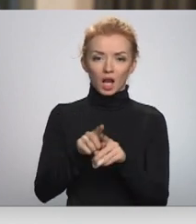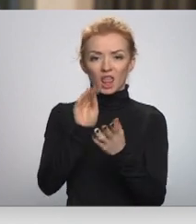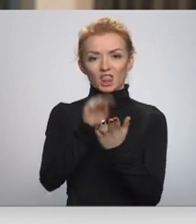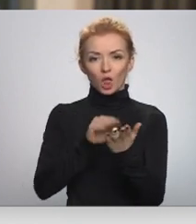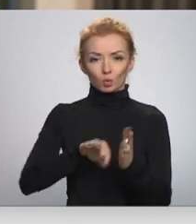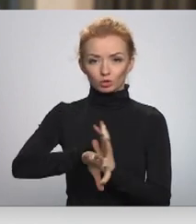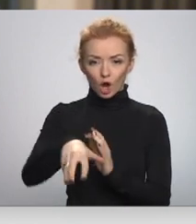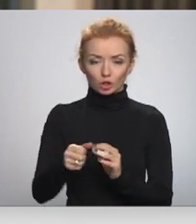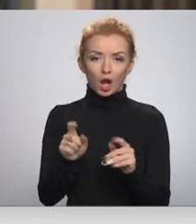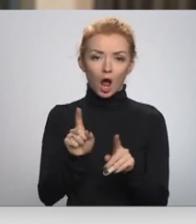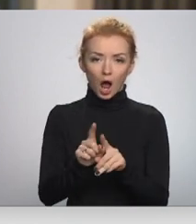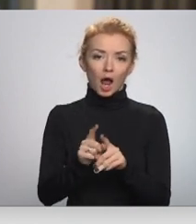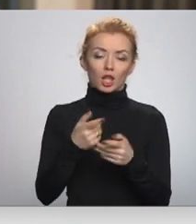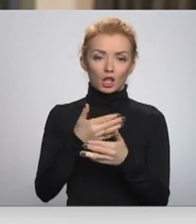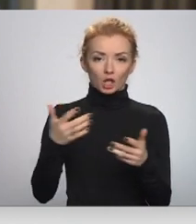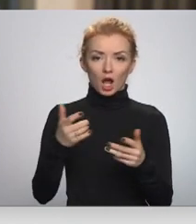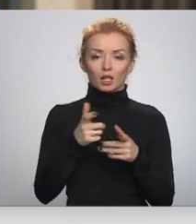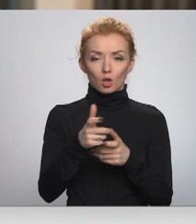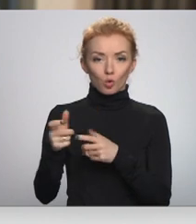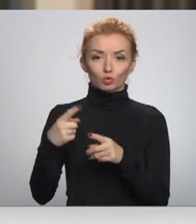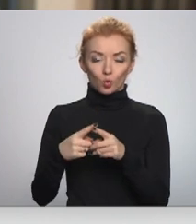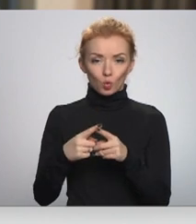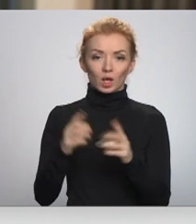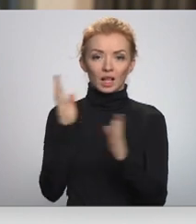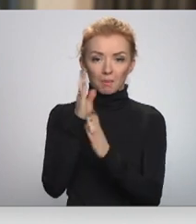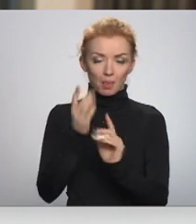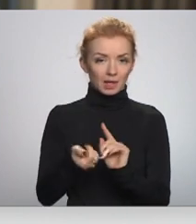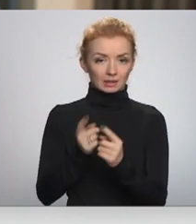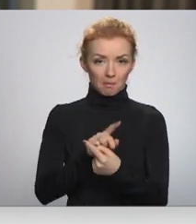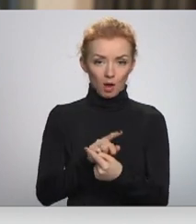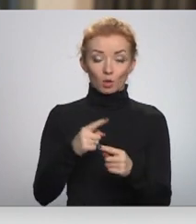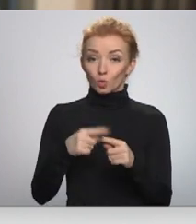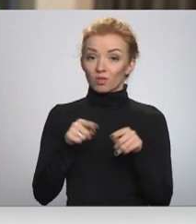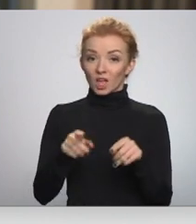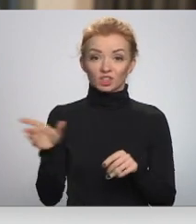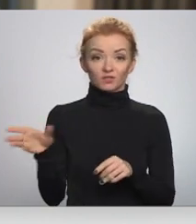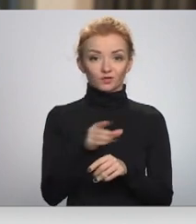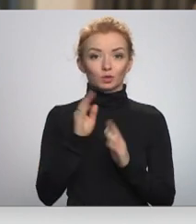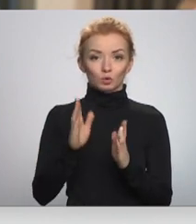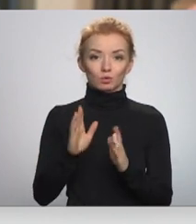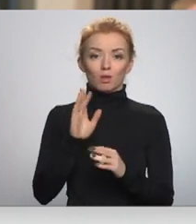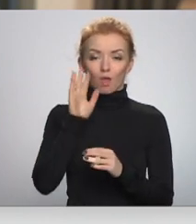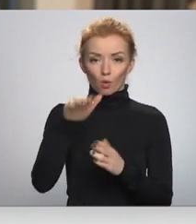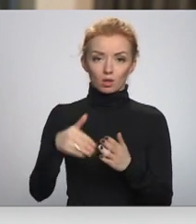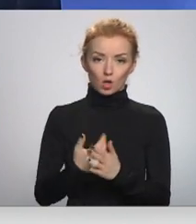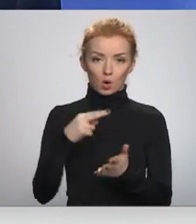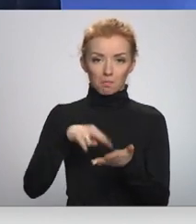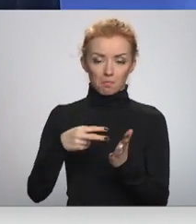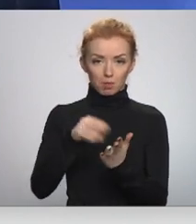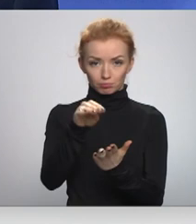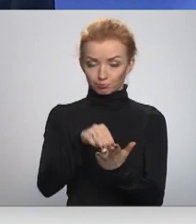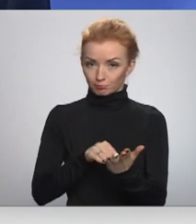izmantošana, autonomi ieroči un drošības draudi, ko rada klimata izmaiņas. Tas viss būs jaunajā strateģiskajā koncepcijā.